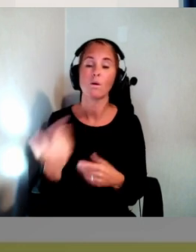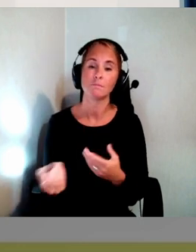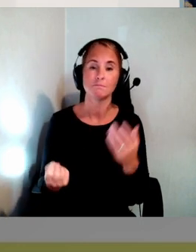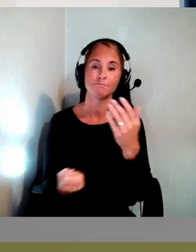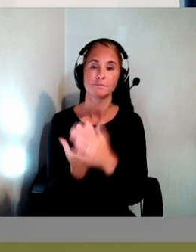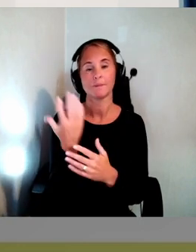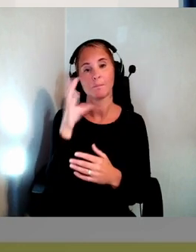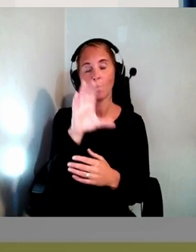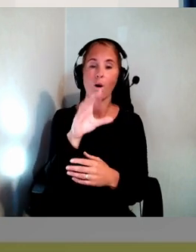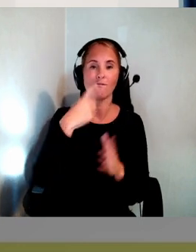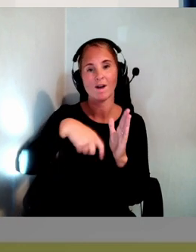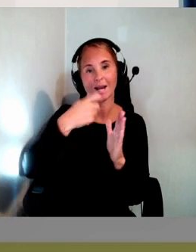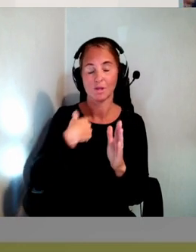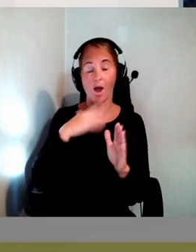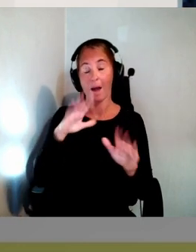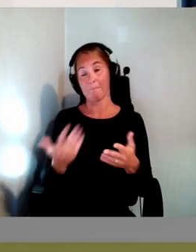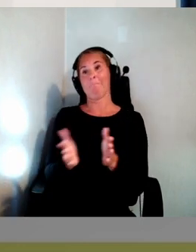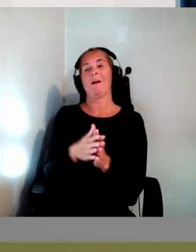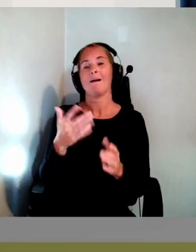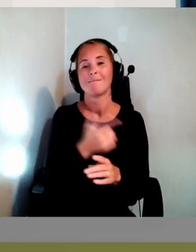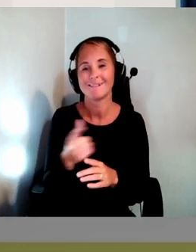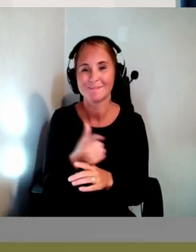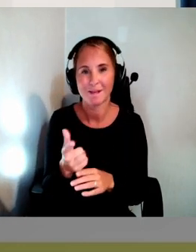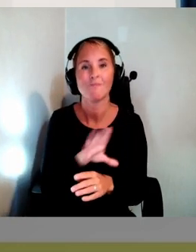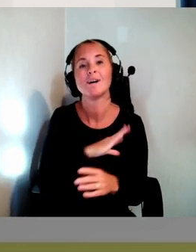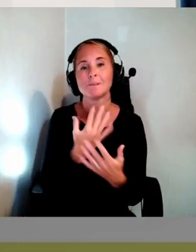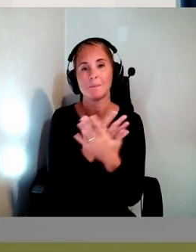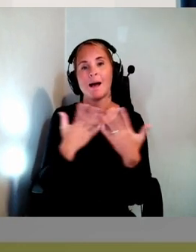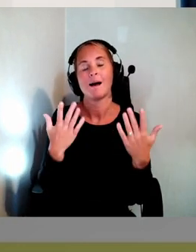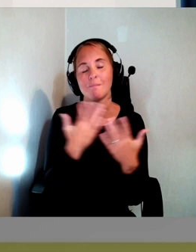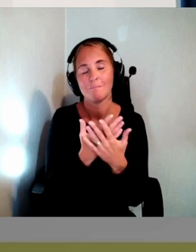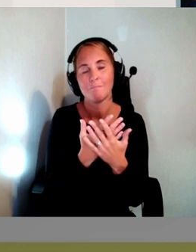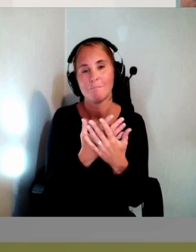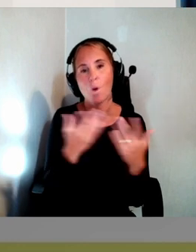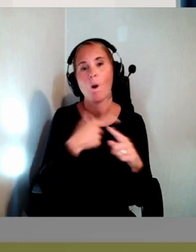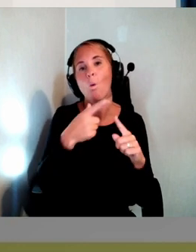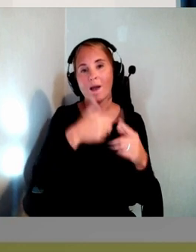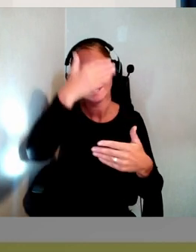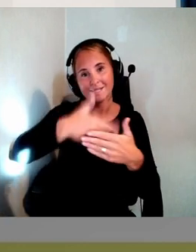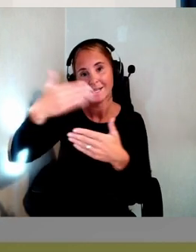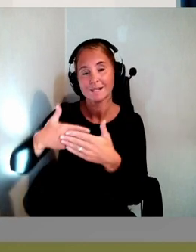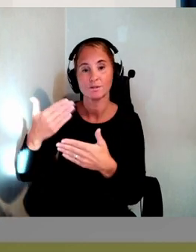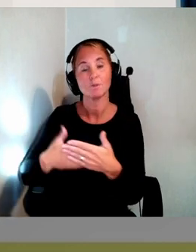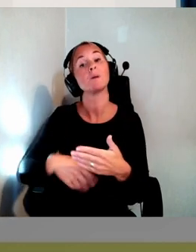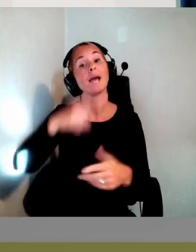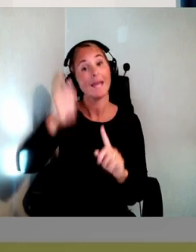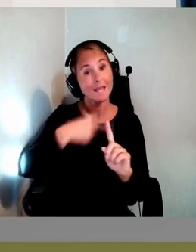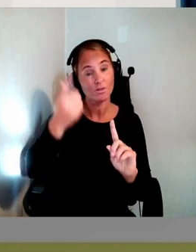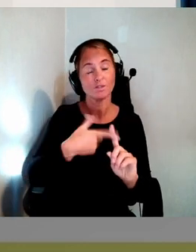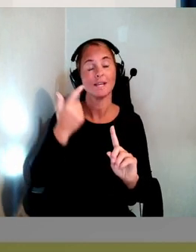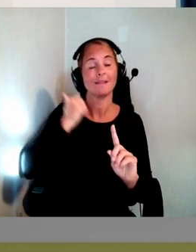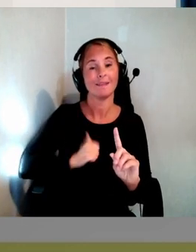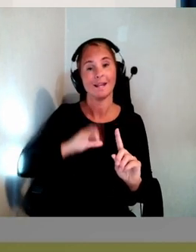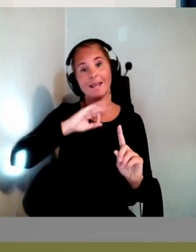själv råkar ha varit med på att spela in. Men där finns också en massa sidor som introducerar tillgänglighetsdirektivet på